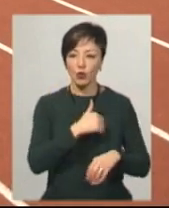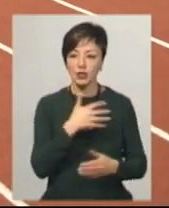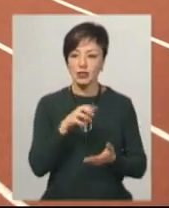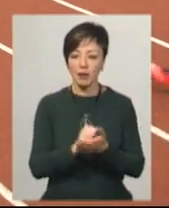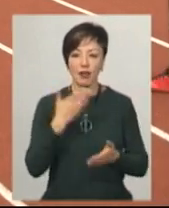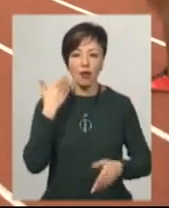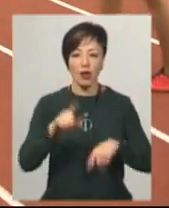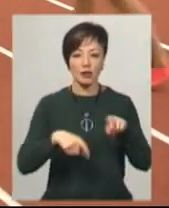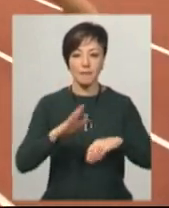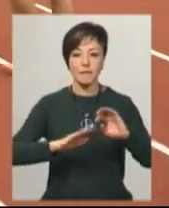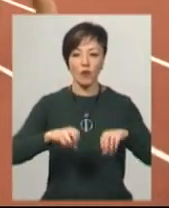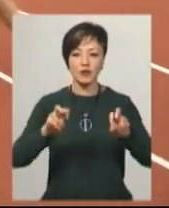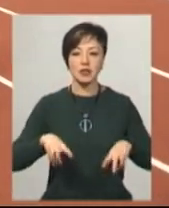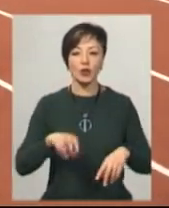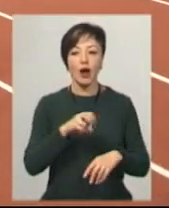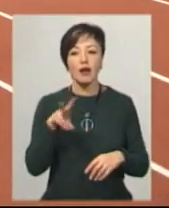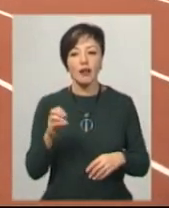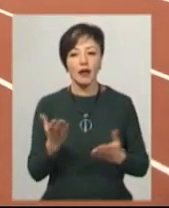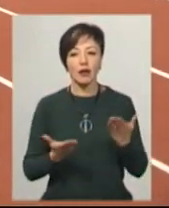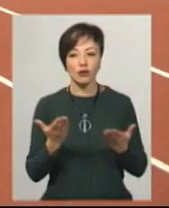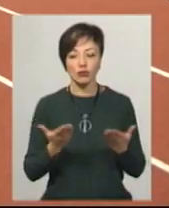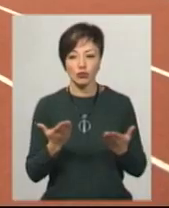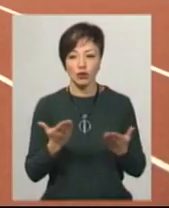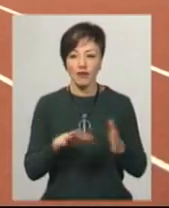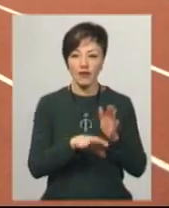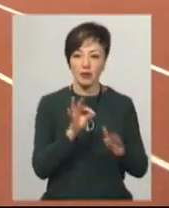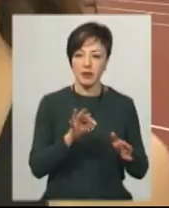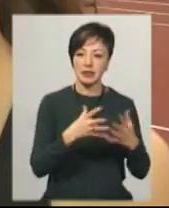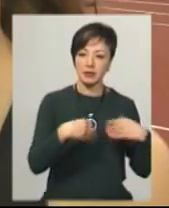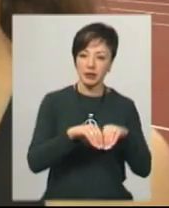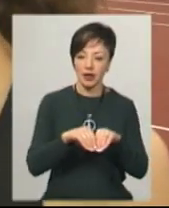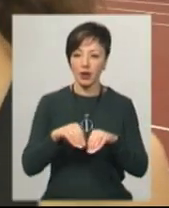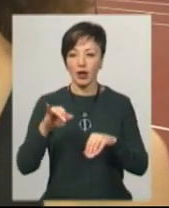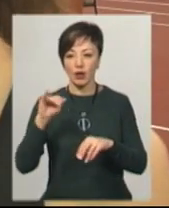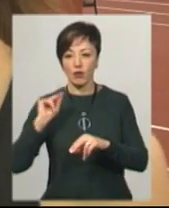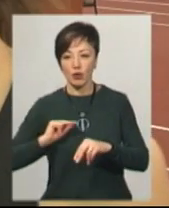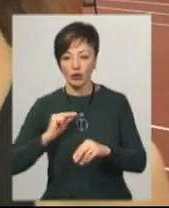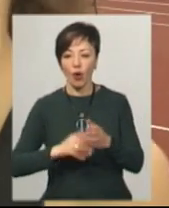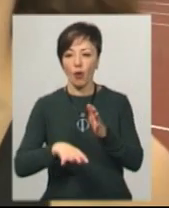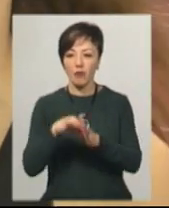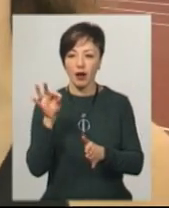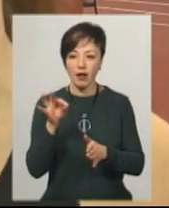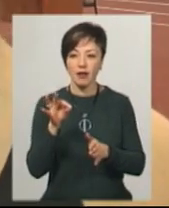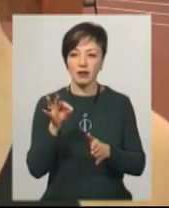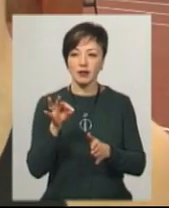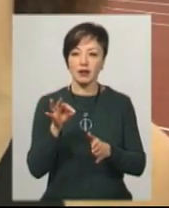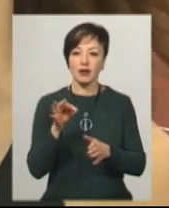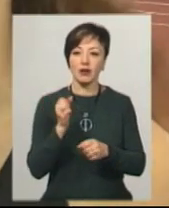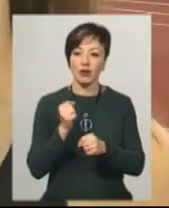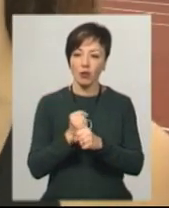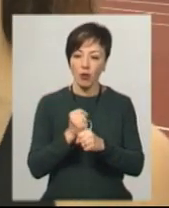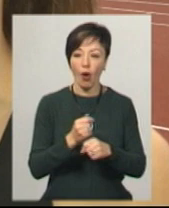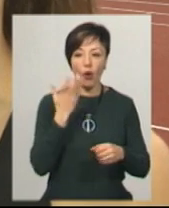займатися легкою атлетикою професійно. Але якщо стояв вібер між кар'єрою і сім'єю, обрала б останнє. Коли вже захочу сім'ю